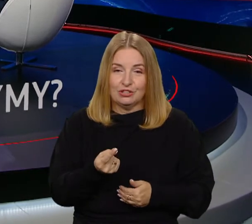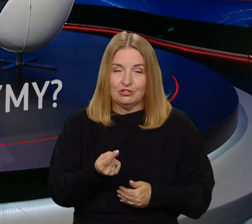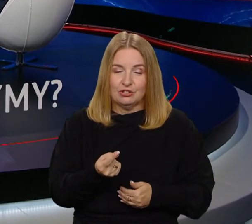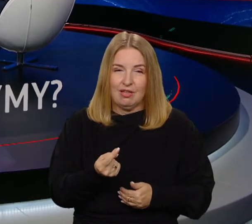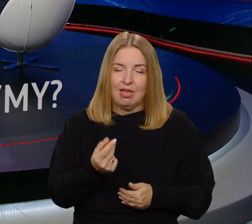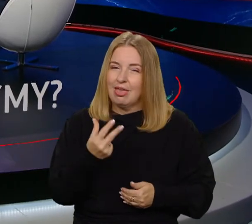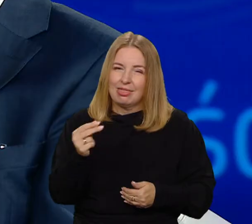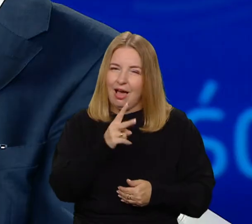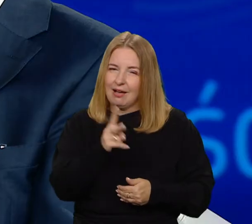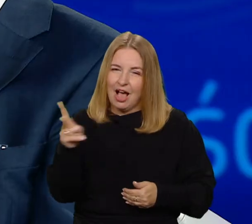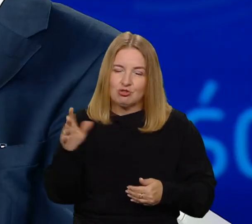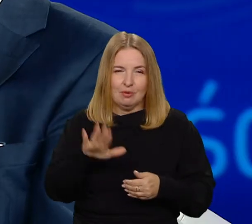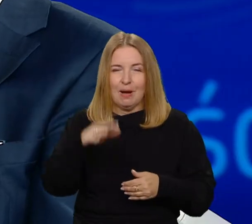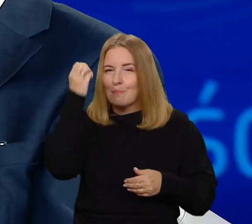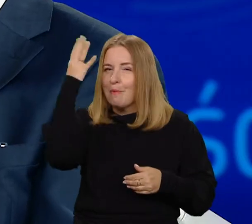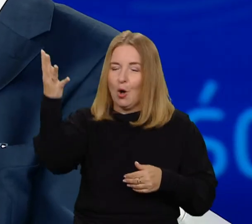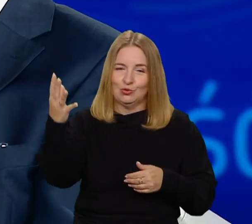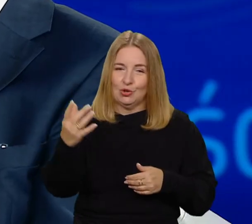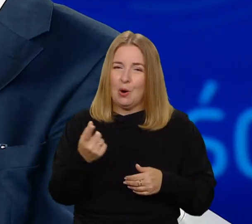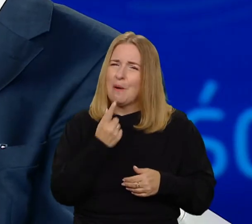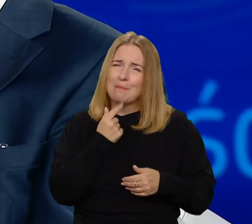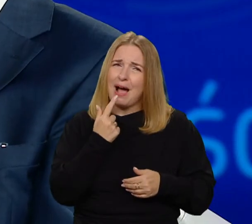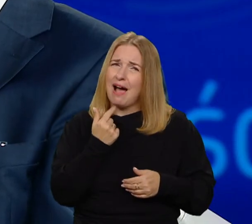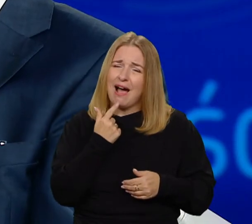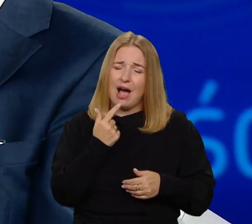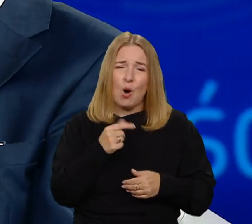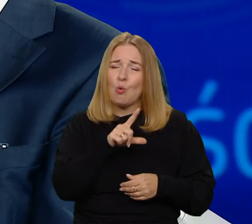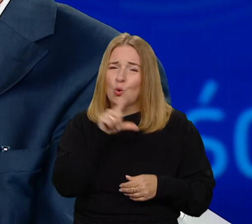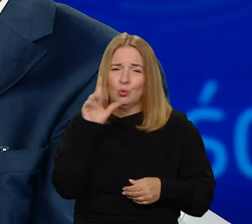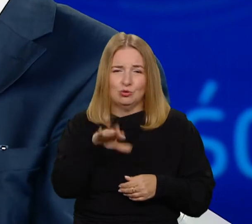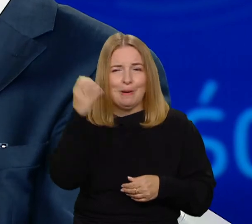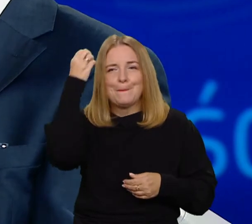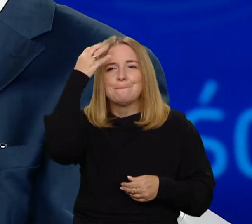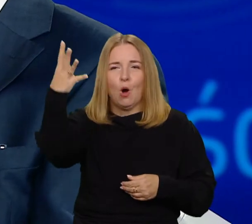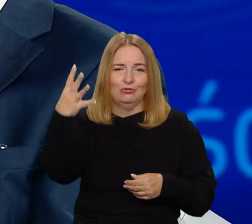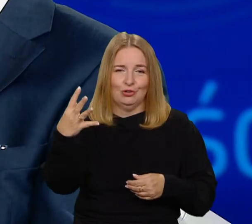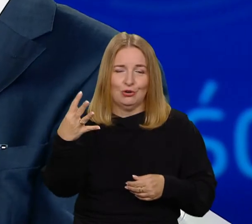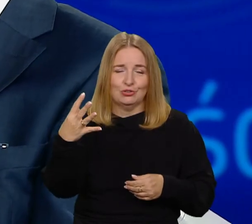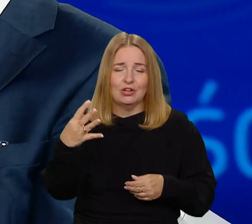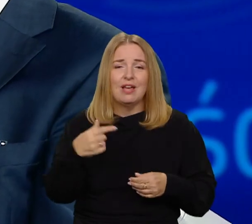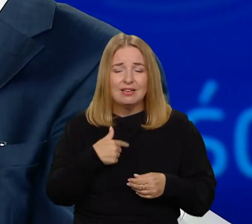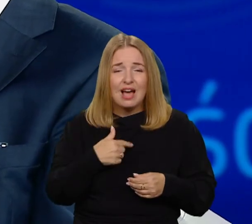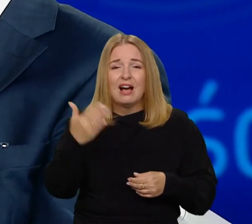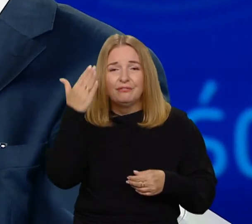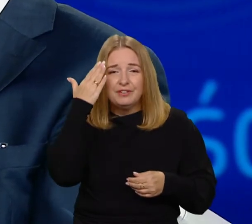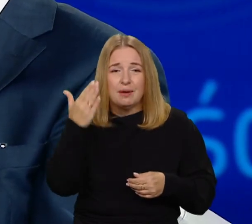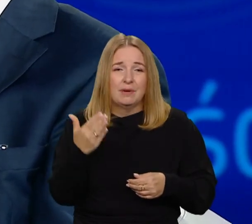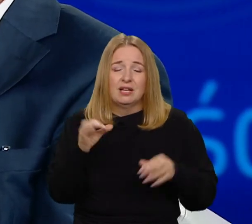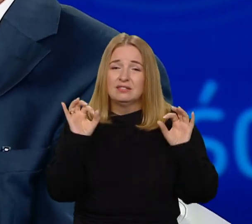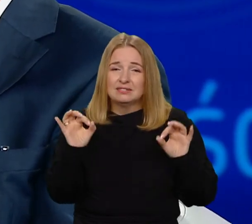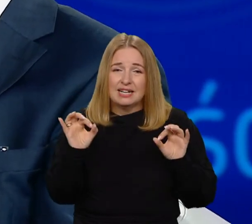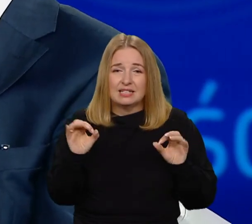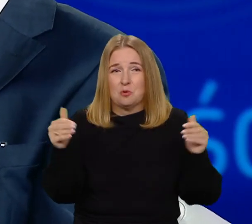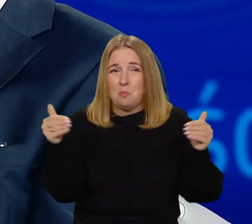Ono się zdarza bardzo niewielu. Czyli niewielu z nas może powiedzieć, czy